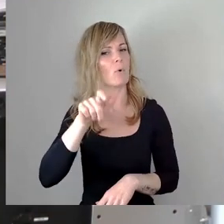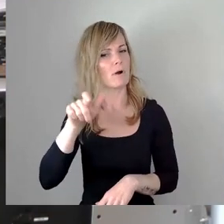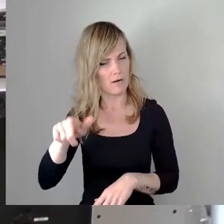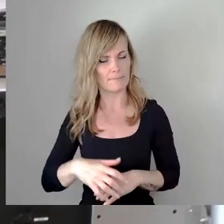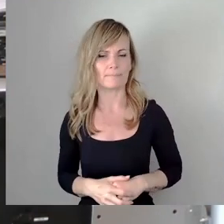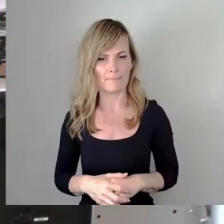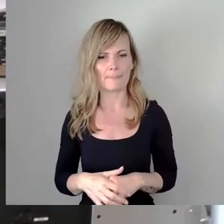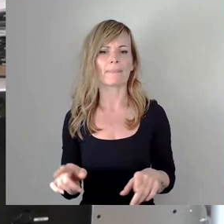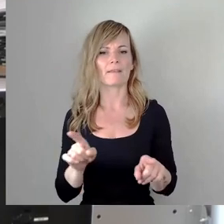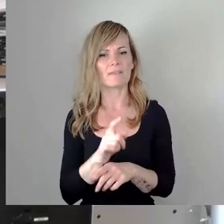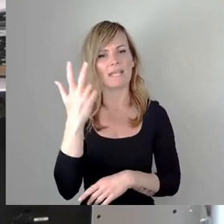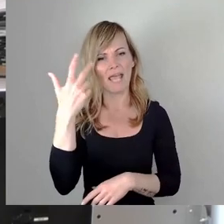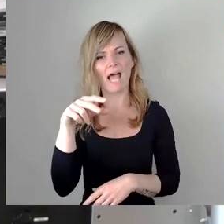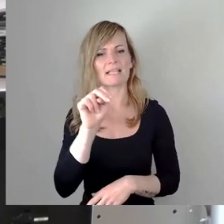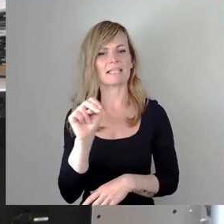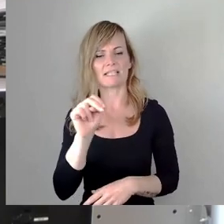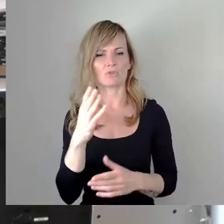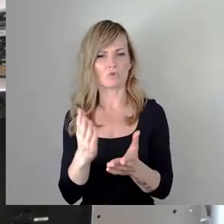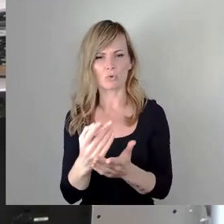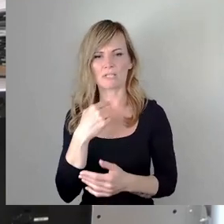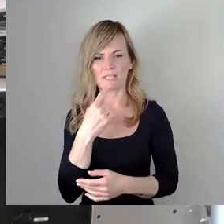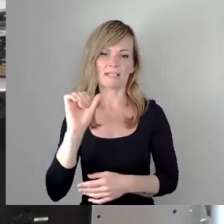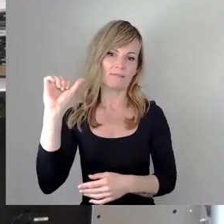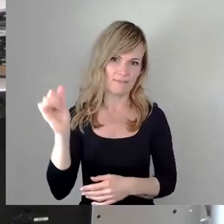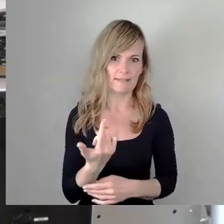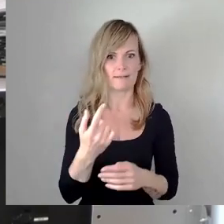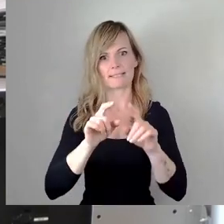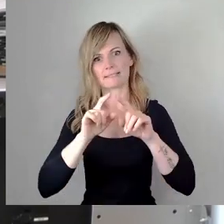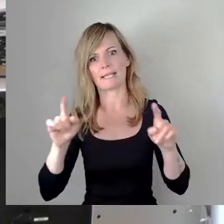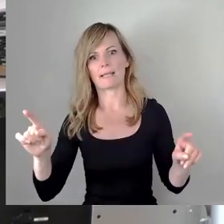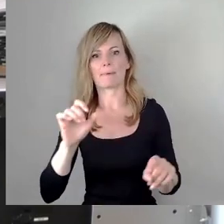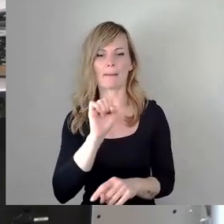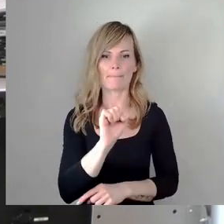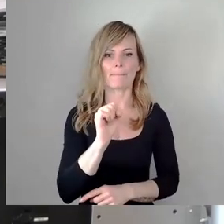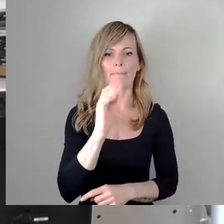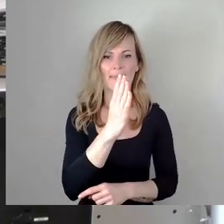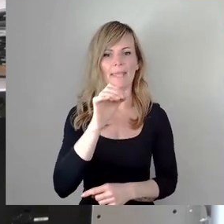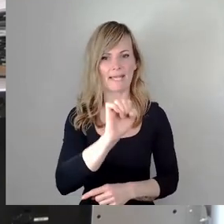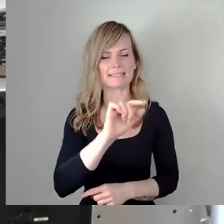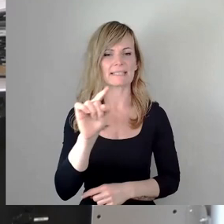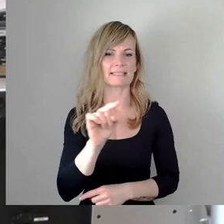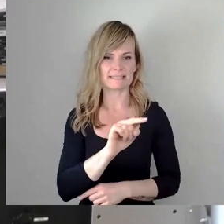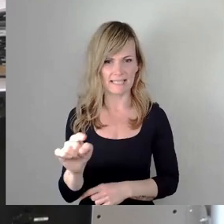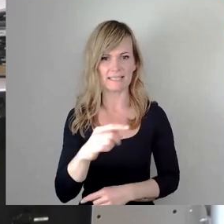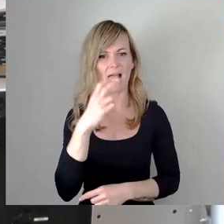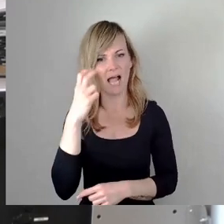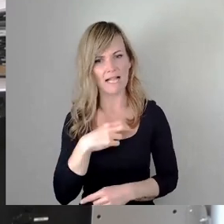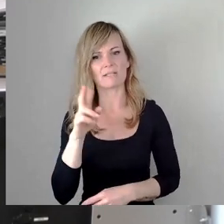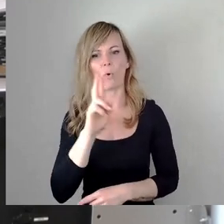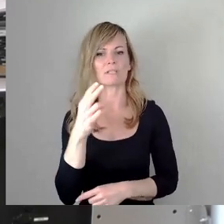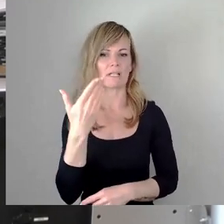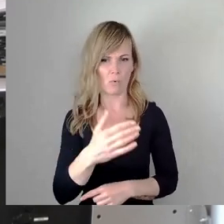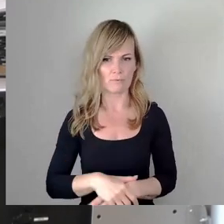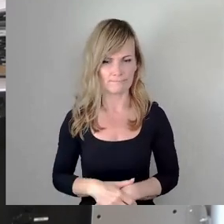hat, wieder mal das BSZ Alt-Rostal hier auf der Tagesordnung. Es freut uns ungemein, dass es jetzt endlich losgeht mit der Turnhalle.